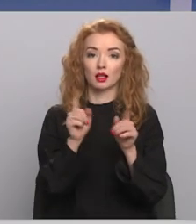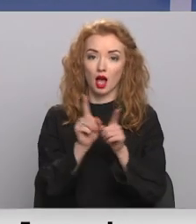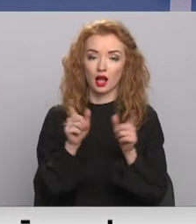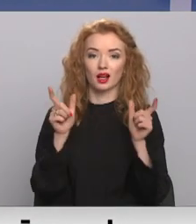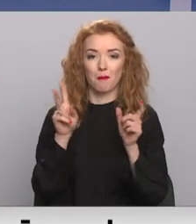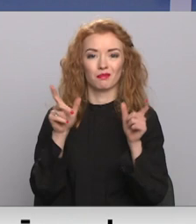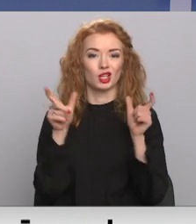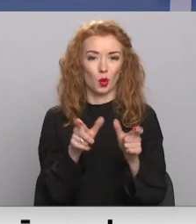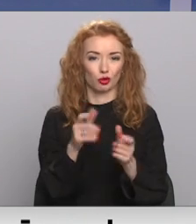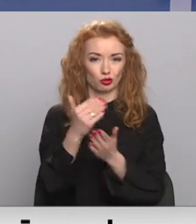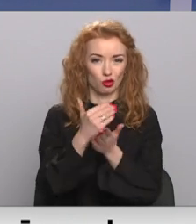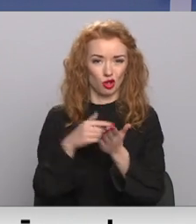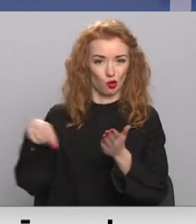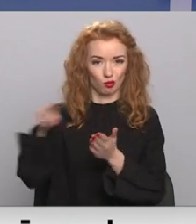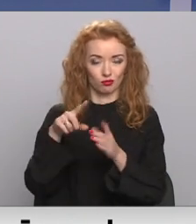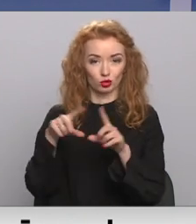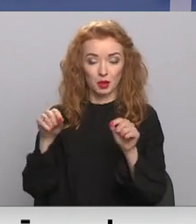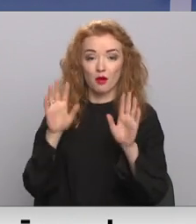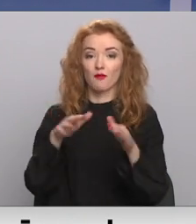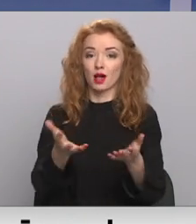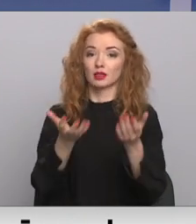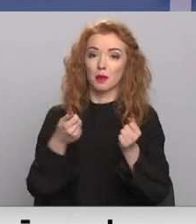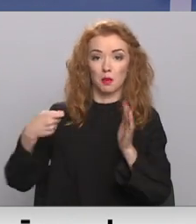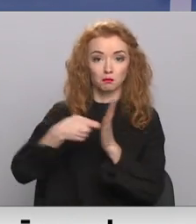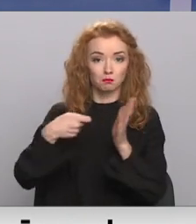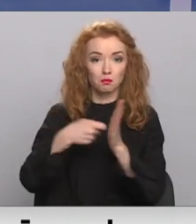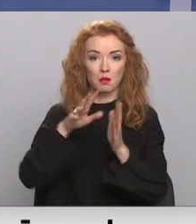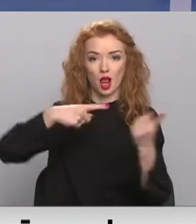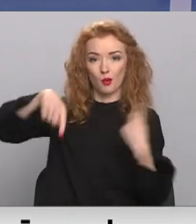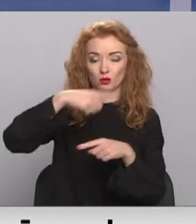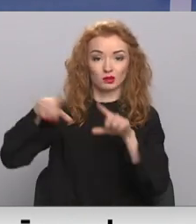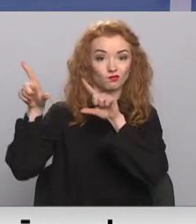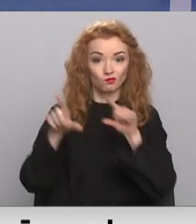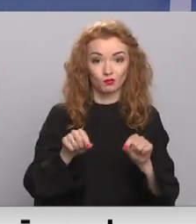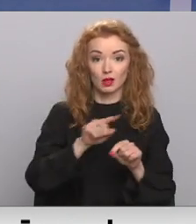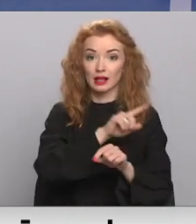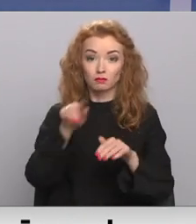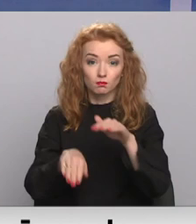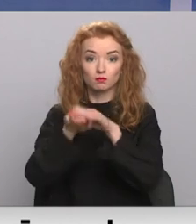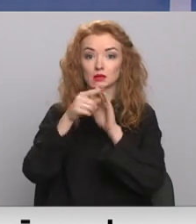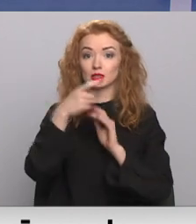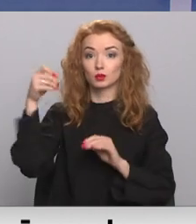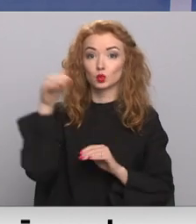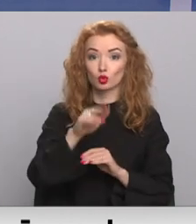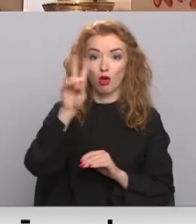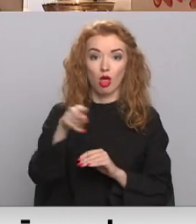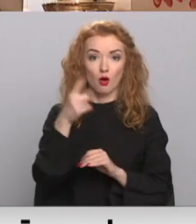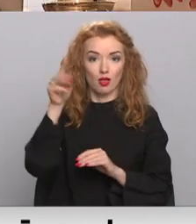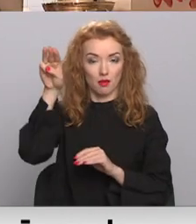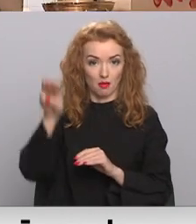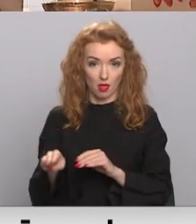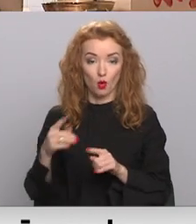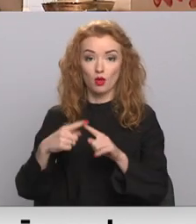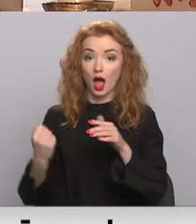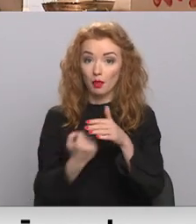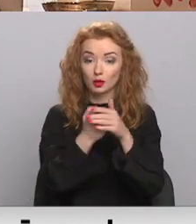kartajām nozerēm. Uzņēmumi varēs saņemt grantus par apgrozījumu kritumu līdz 100 tūkstošiem eiro mēnesīm. Atbalsts pienāksies tiem